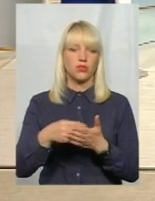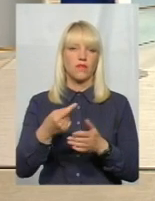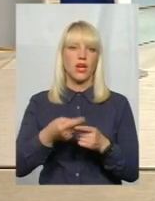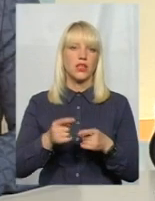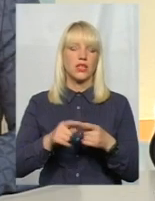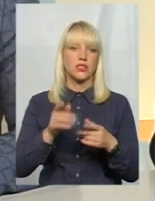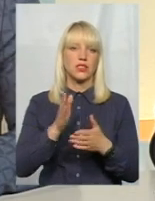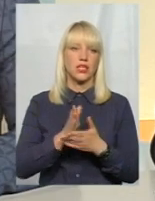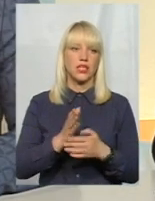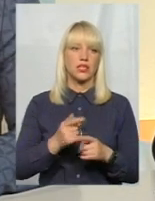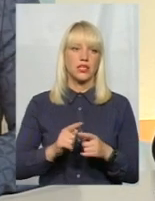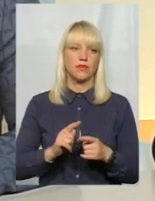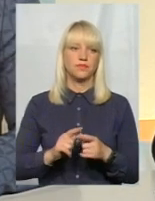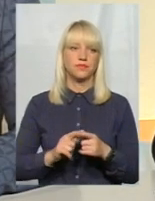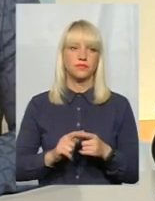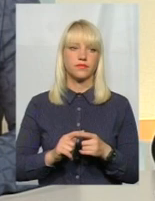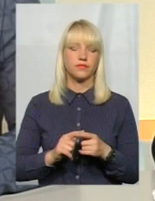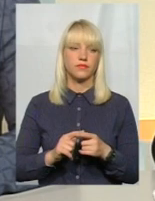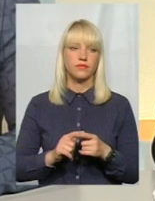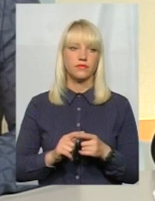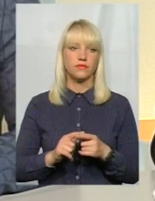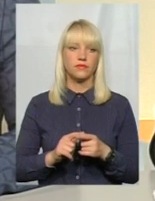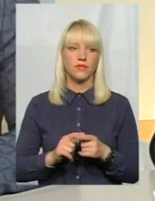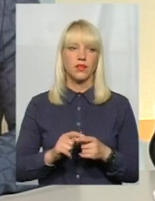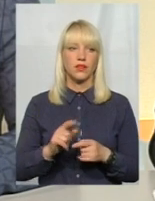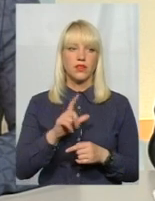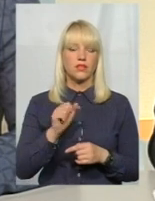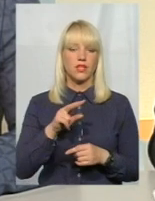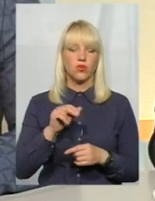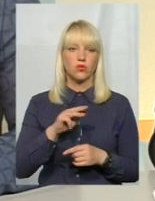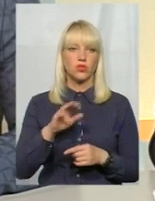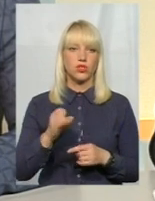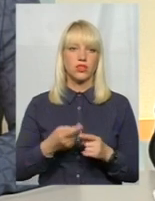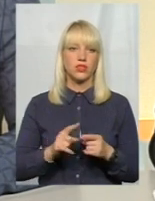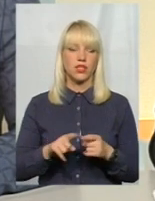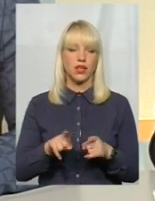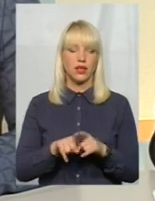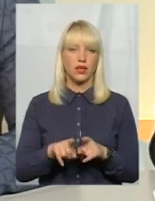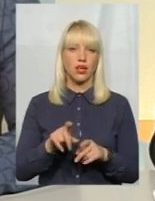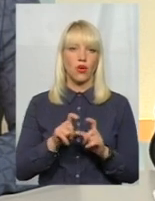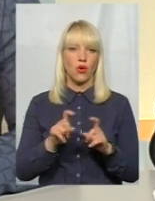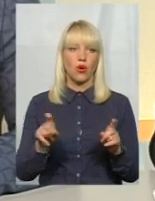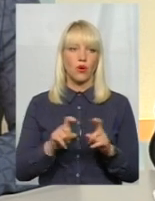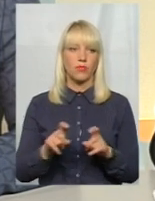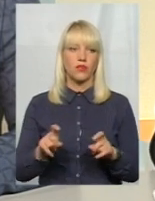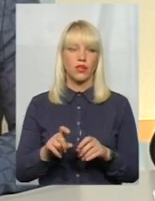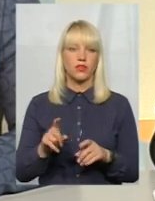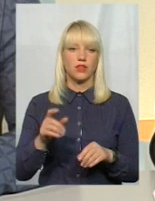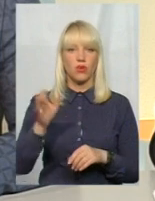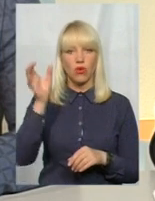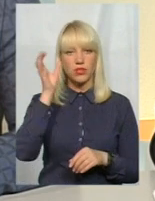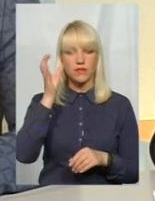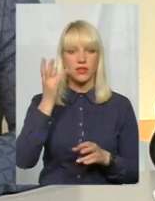село Корчик, Сердонова, Лабунь, Залужжя, це є ті об'єкти освіти,